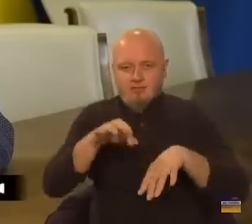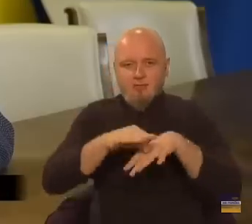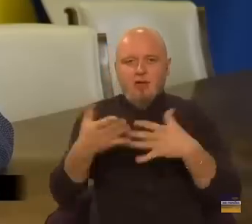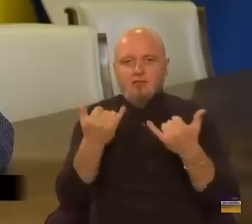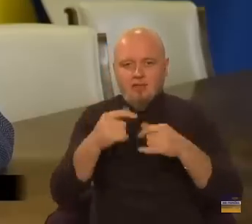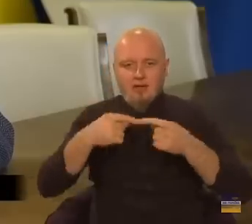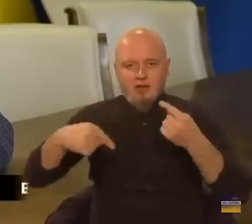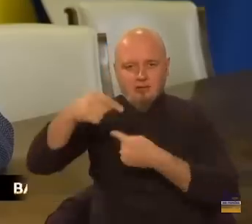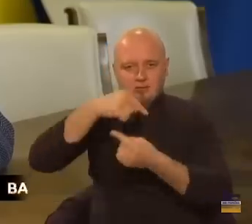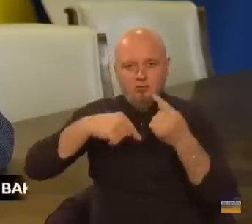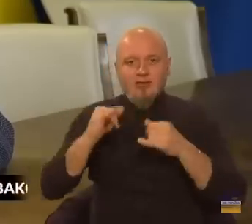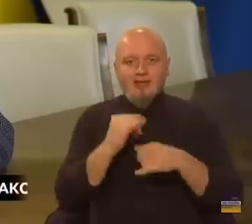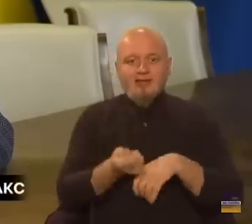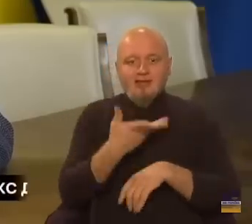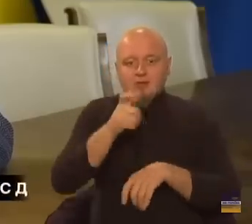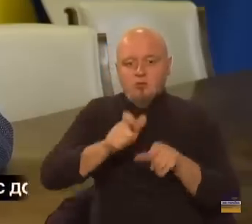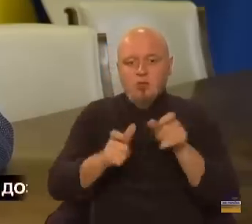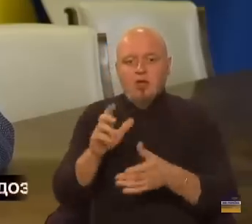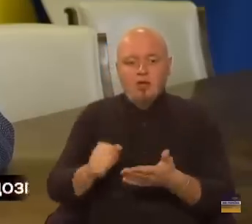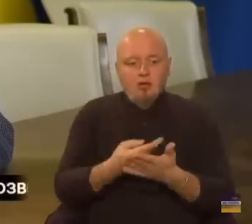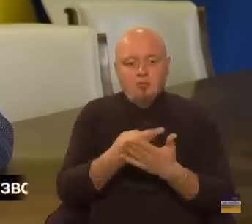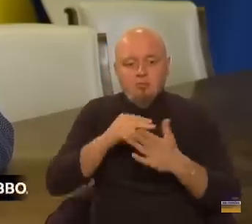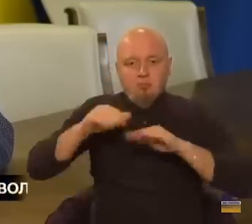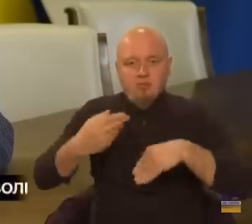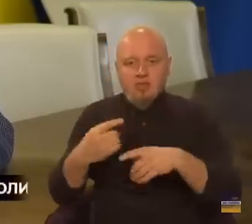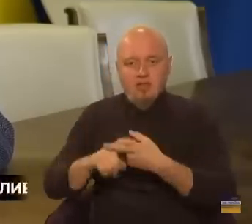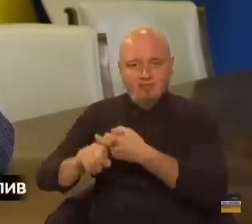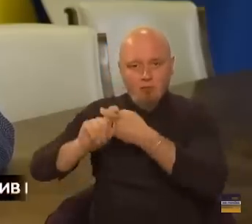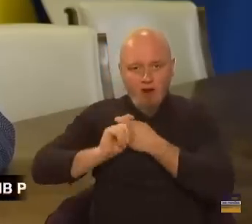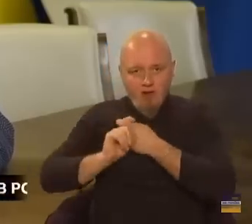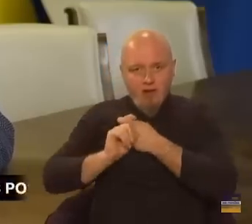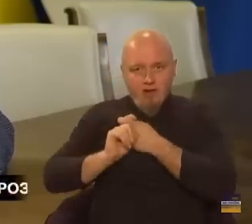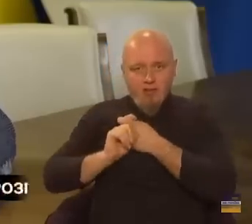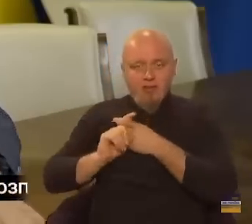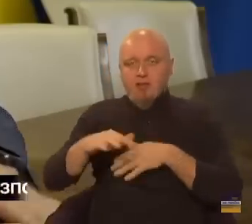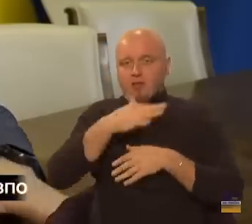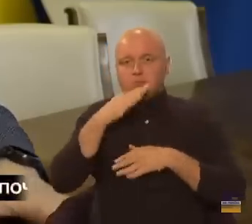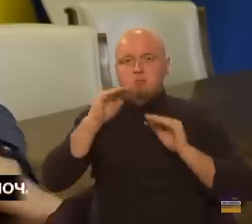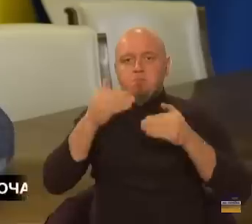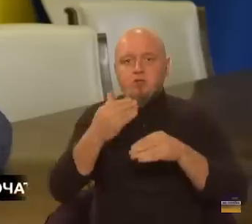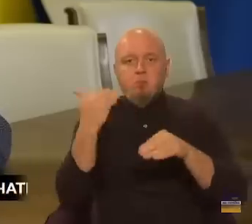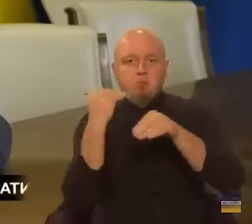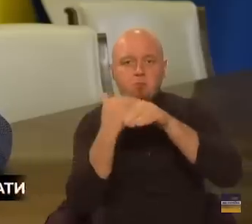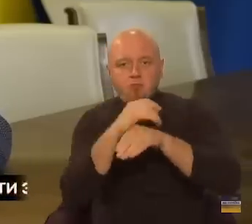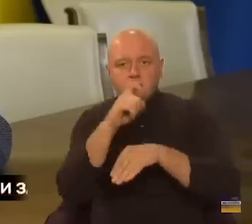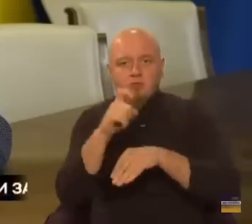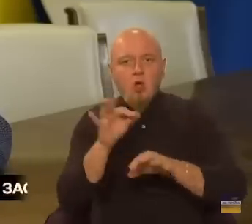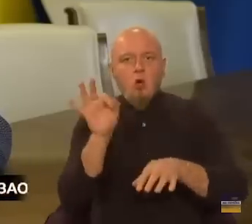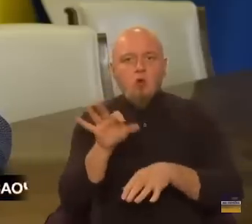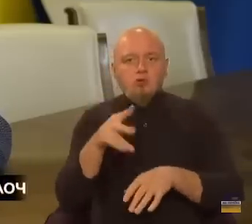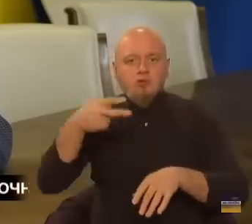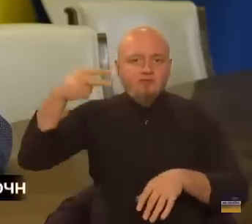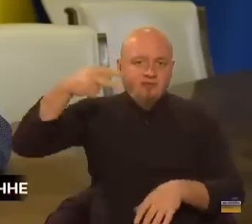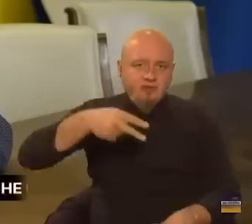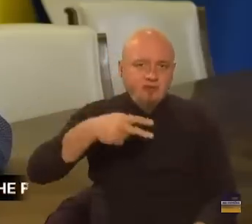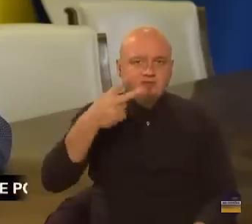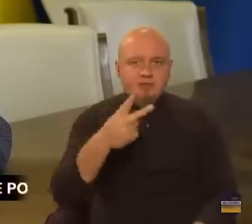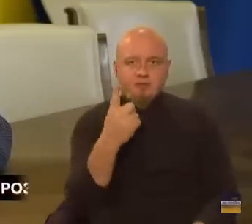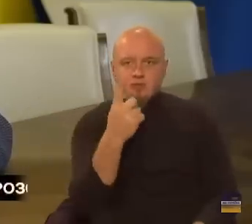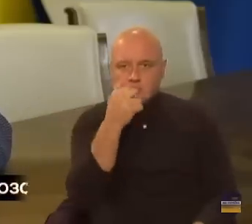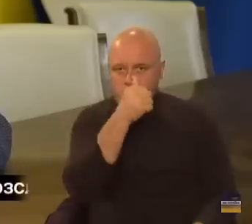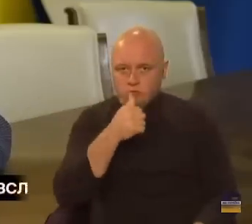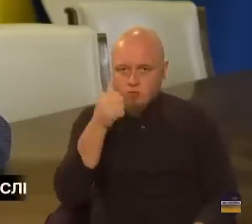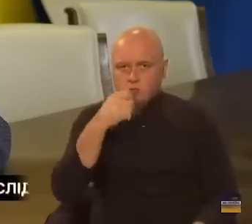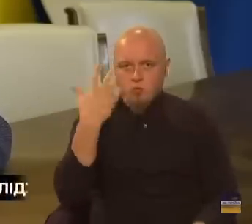кількість людей, яка госпіталізується після інфікування, значить, що менша порівняно з осіню 2021